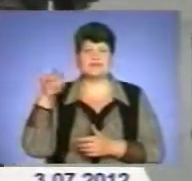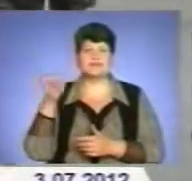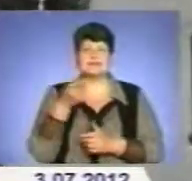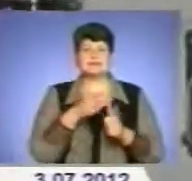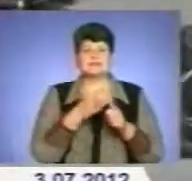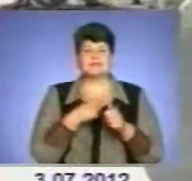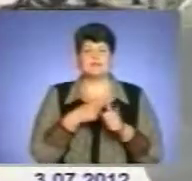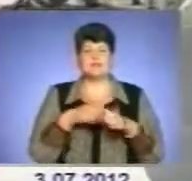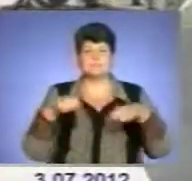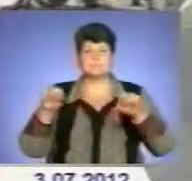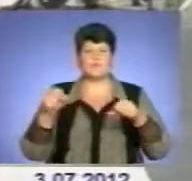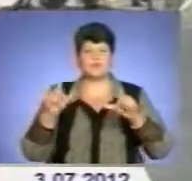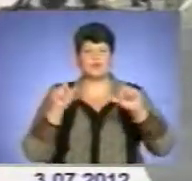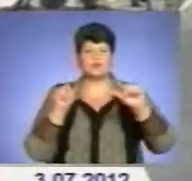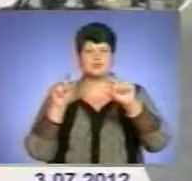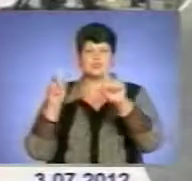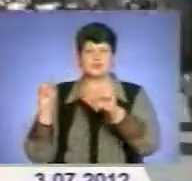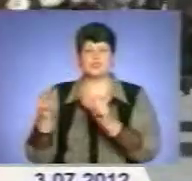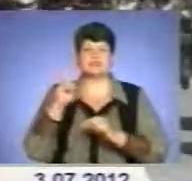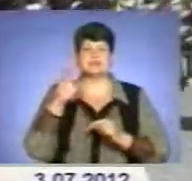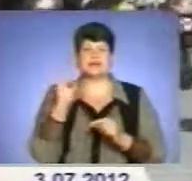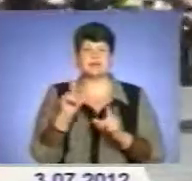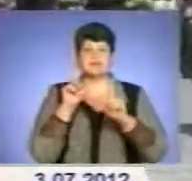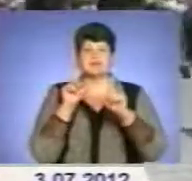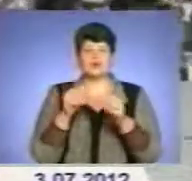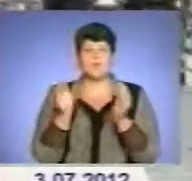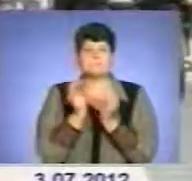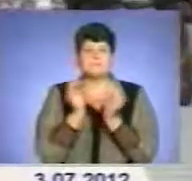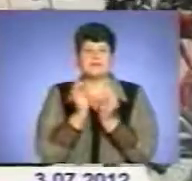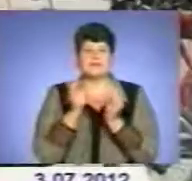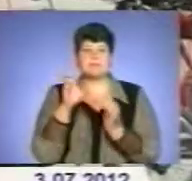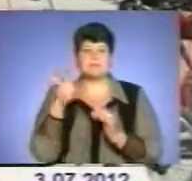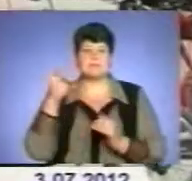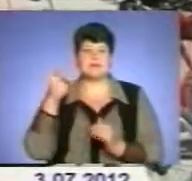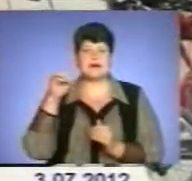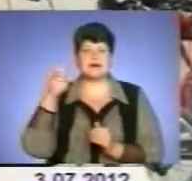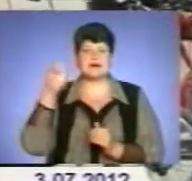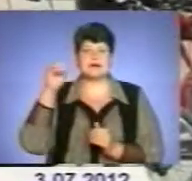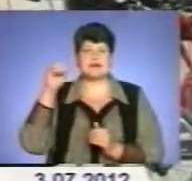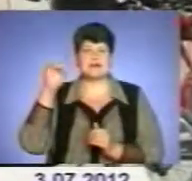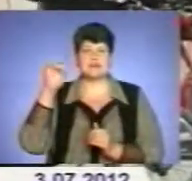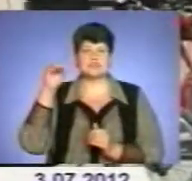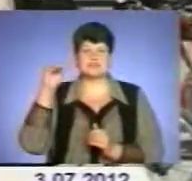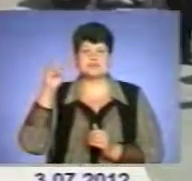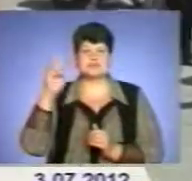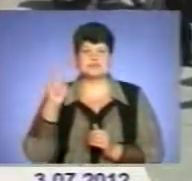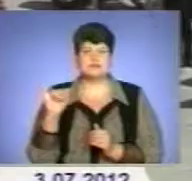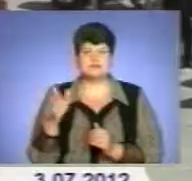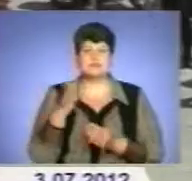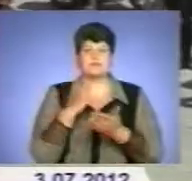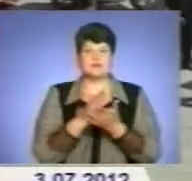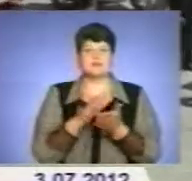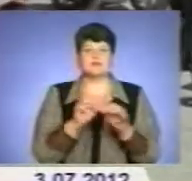мотокочівниками. Через Кременець прямують до Малих Бережців, де вже розклали намети. Припарковуються у центрі міста. Свої